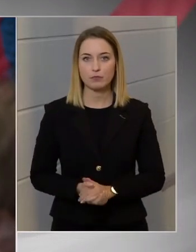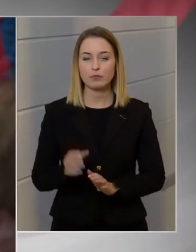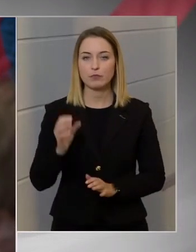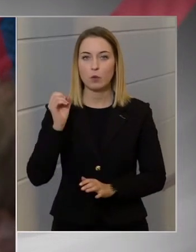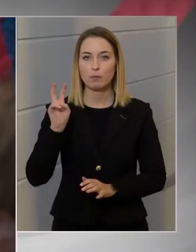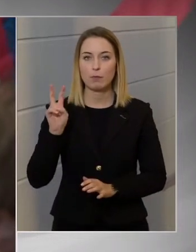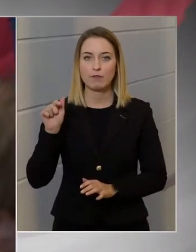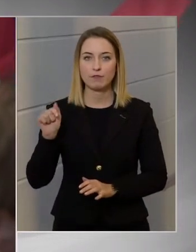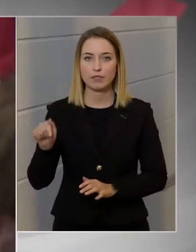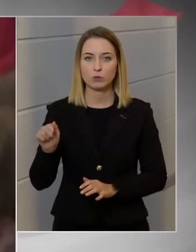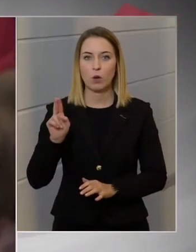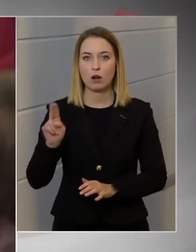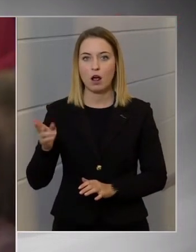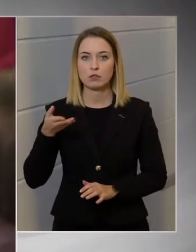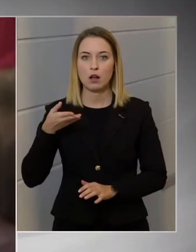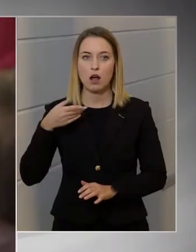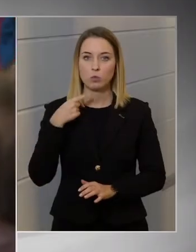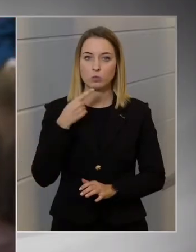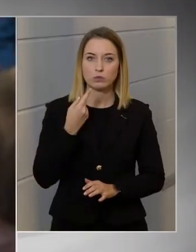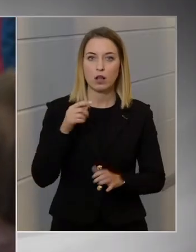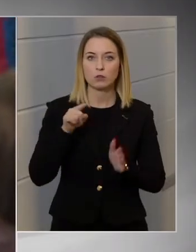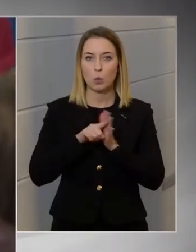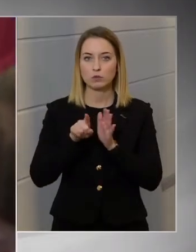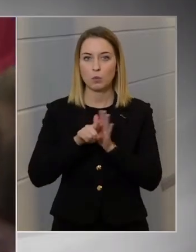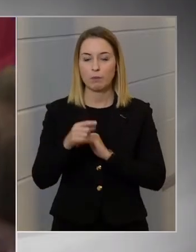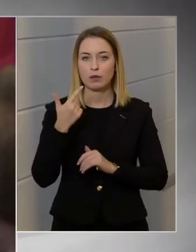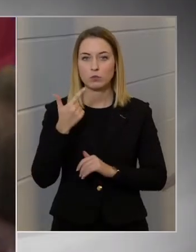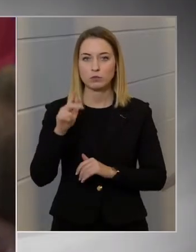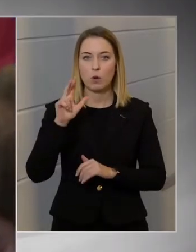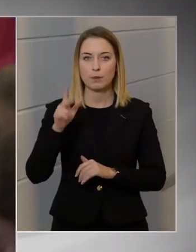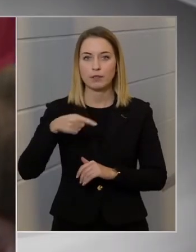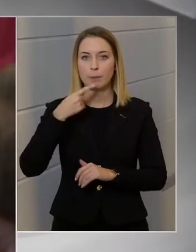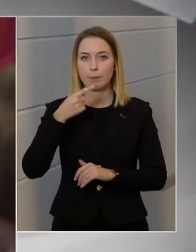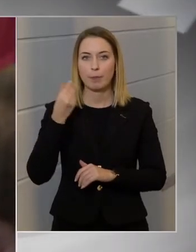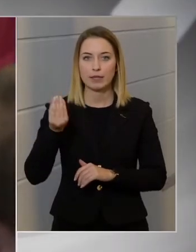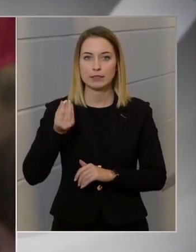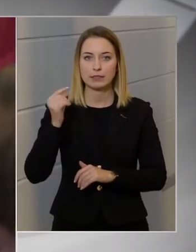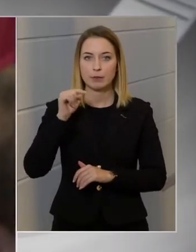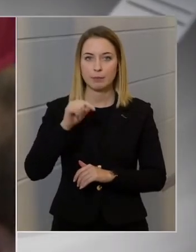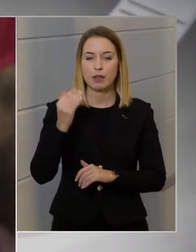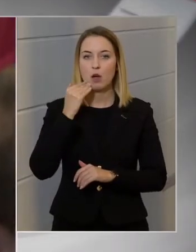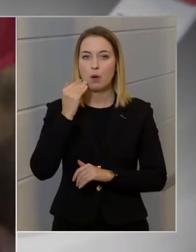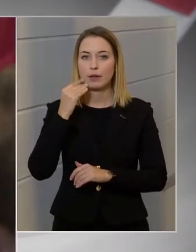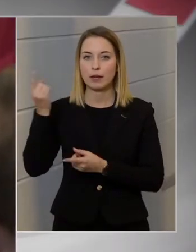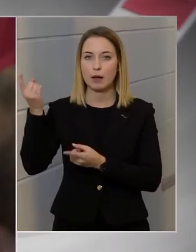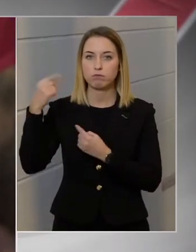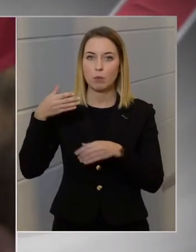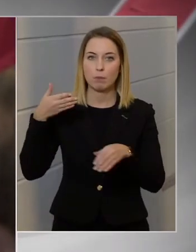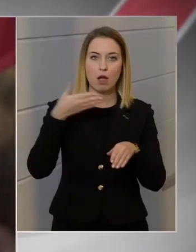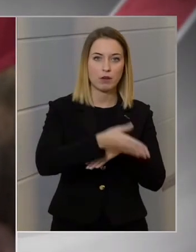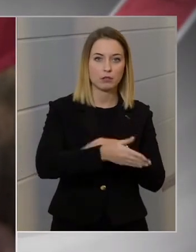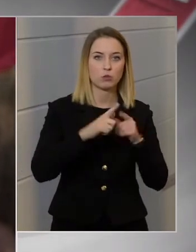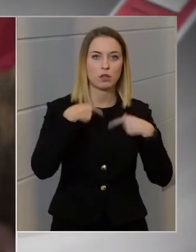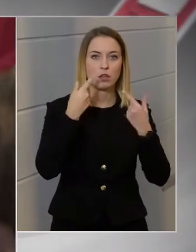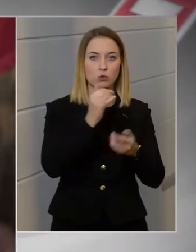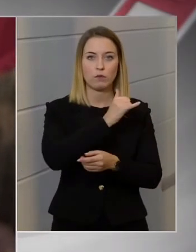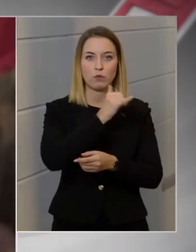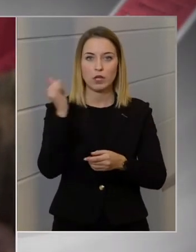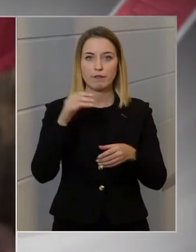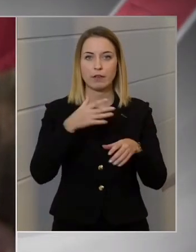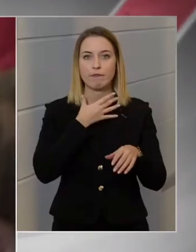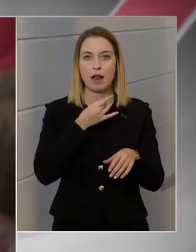Orbán Viktor arra utalta az október 23-i kibeszédében, hogy Amerikából beavatkozhatnak a jövő évi